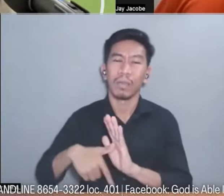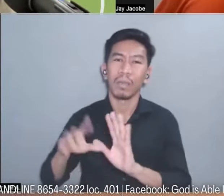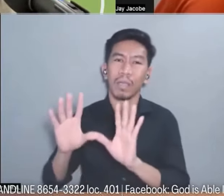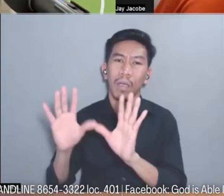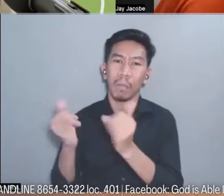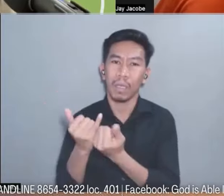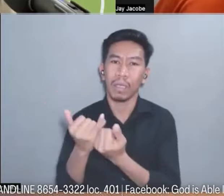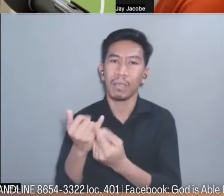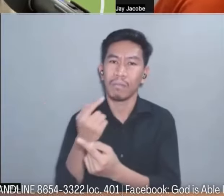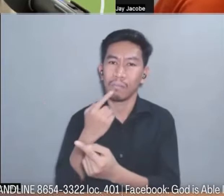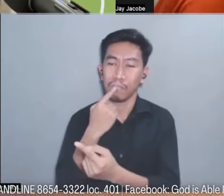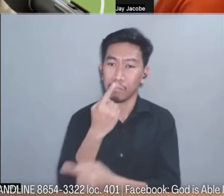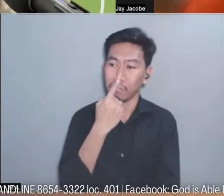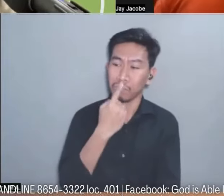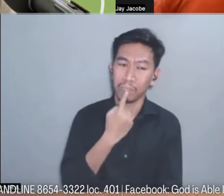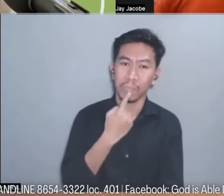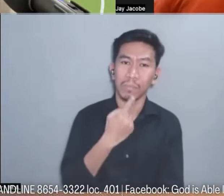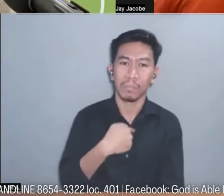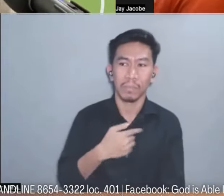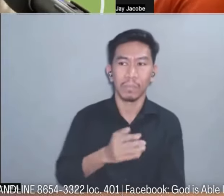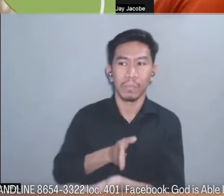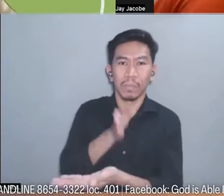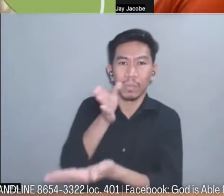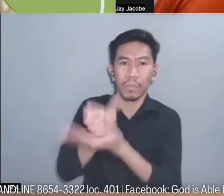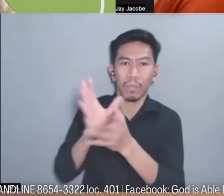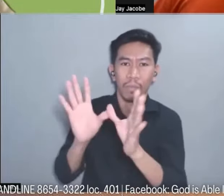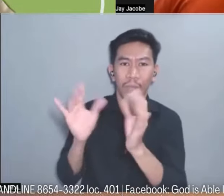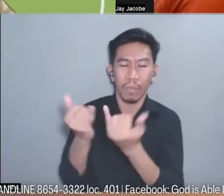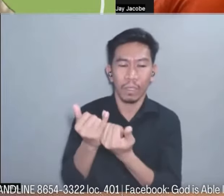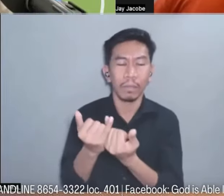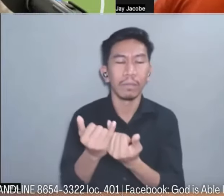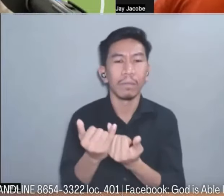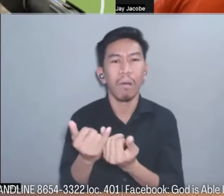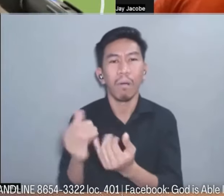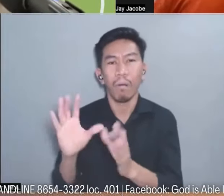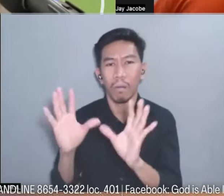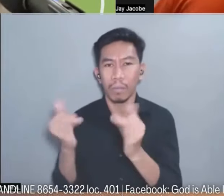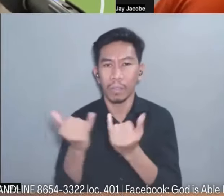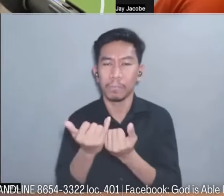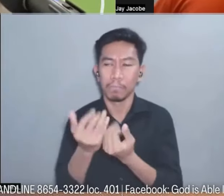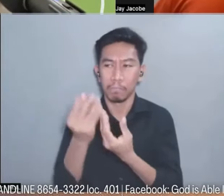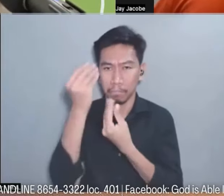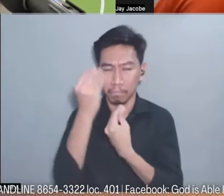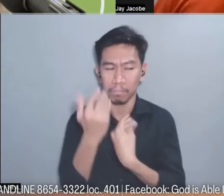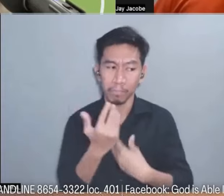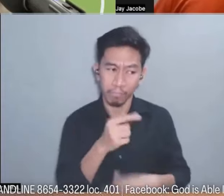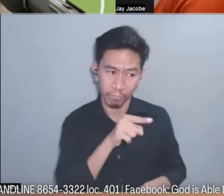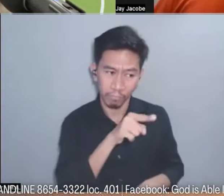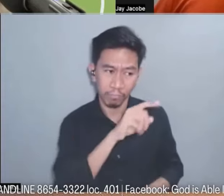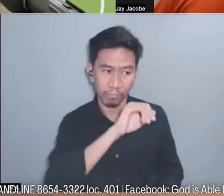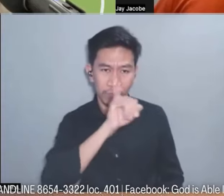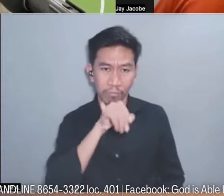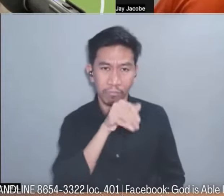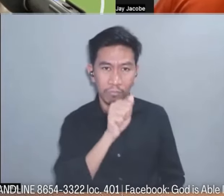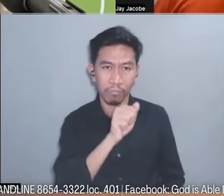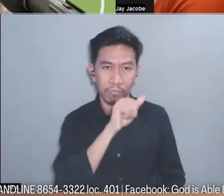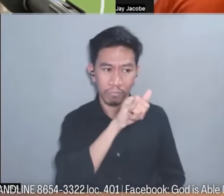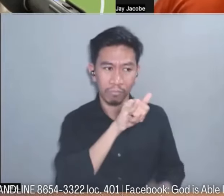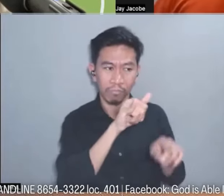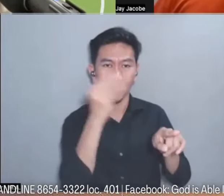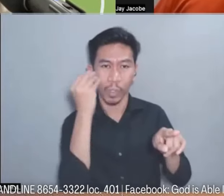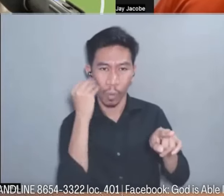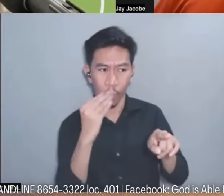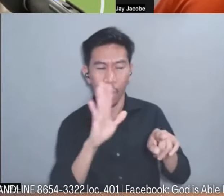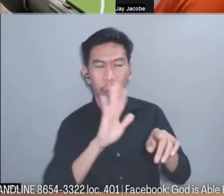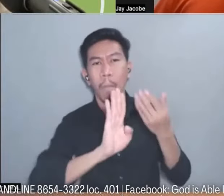punta ka rito sabi nung mas maganda Jay umuwi ka na lang mag-design ka para makauwi